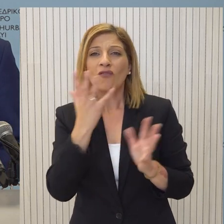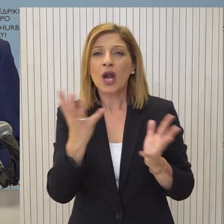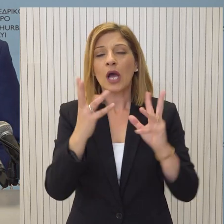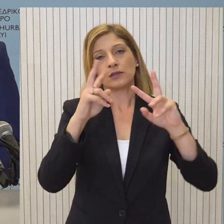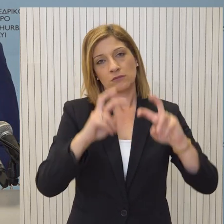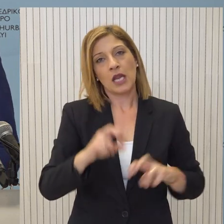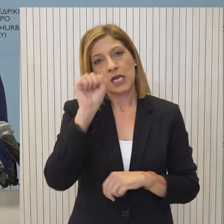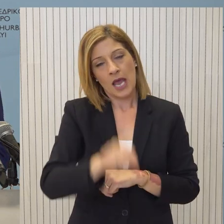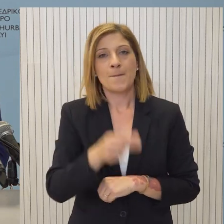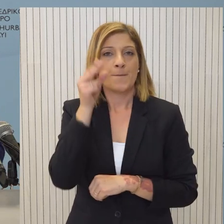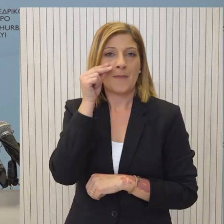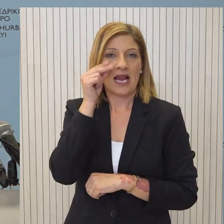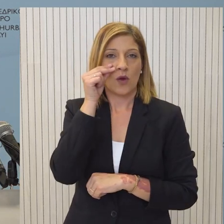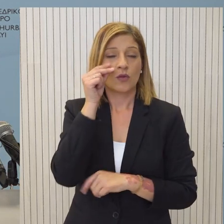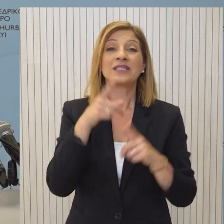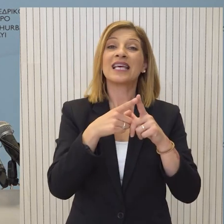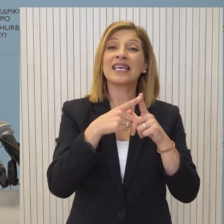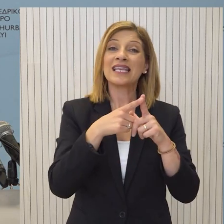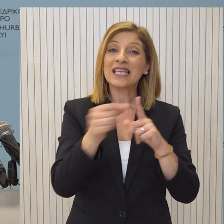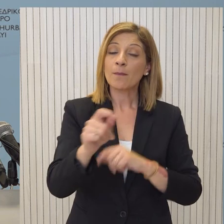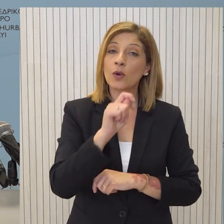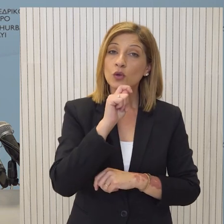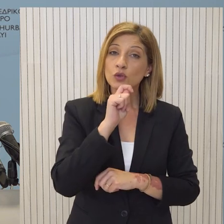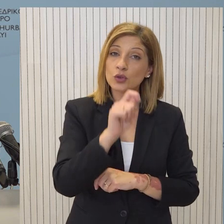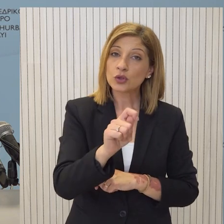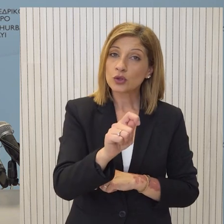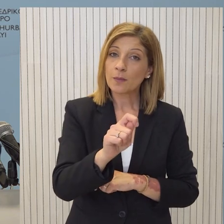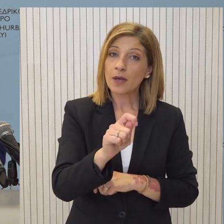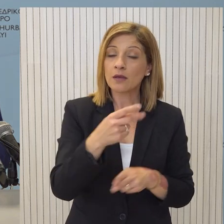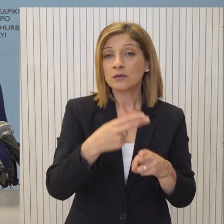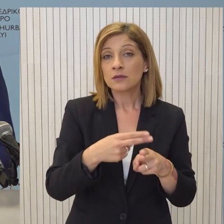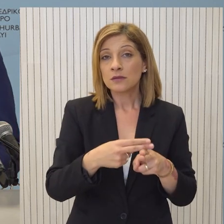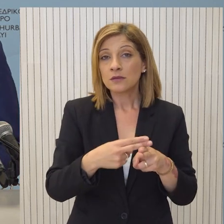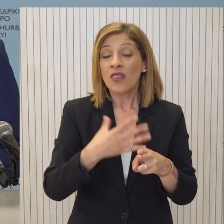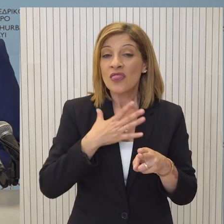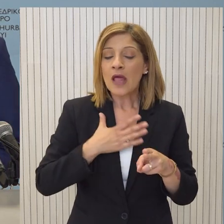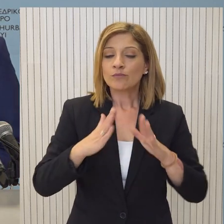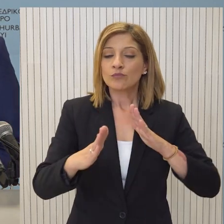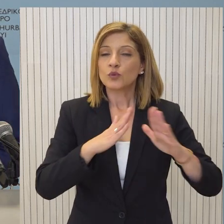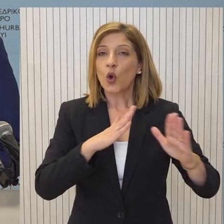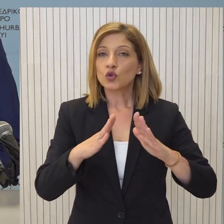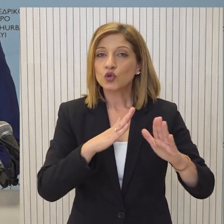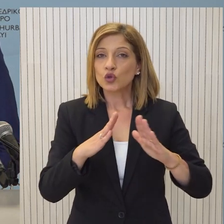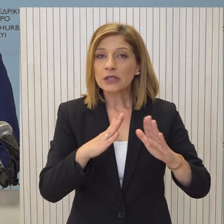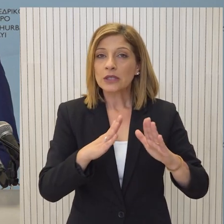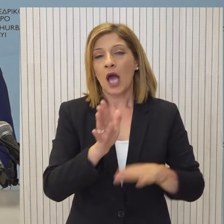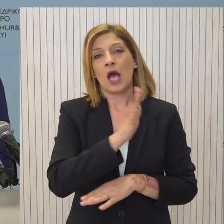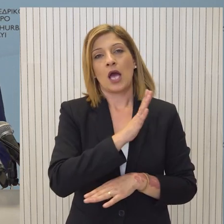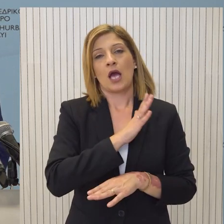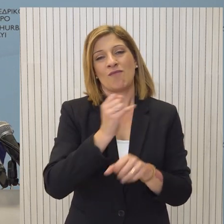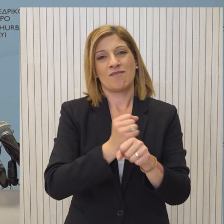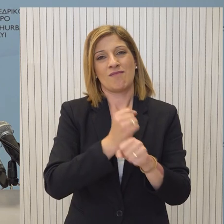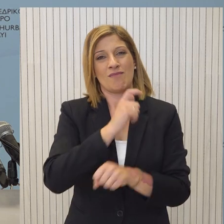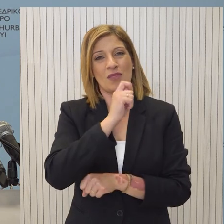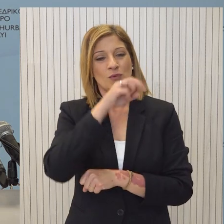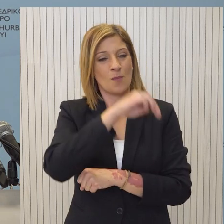συγκεκριμένες προϋποθέσεις. Άρα αυτό το οποίο η Κυπριακή Δημοκρατία έχει συζητήσει είναι την περαιτέρω θωράκιση των λειτουργών των μέσων μαζικής